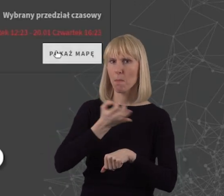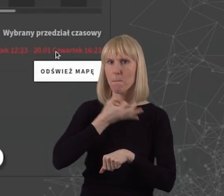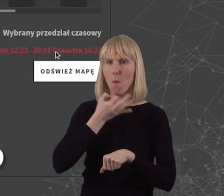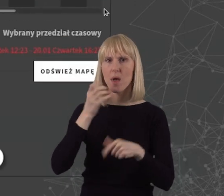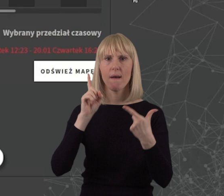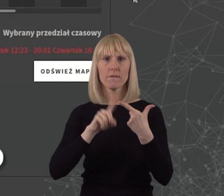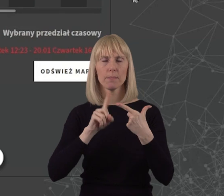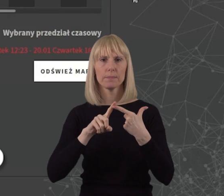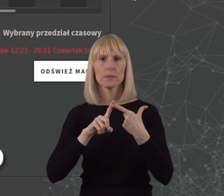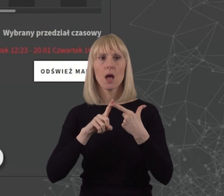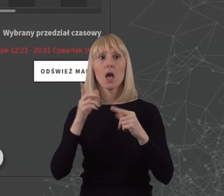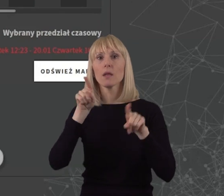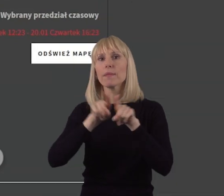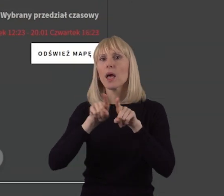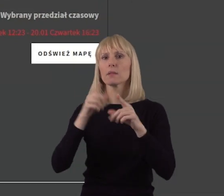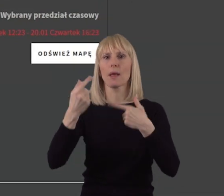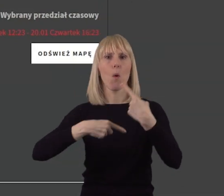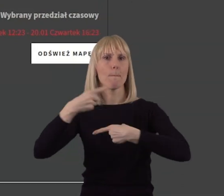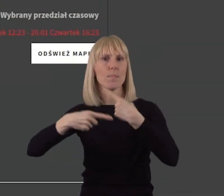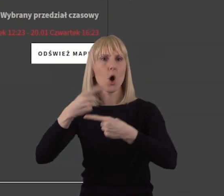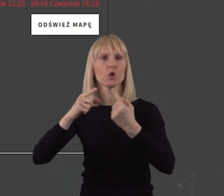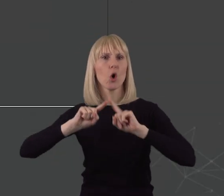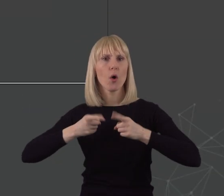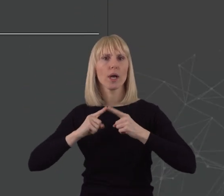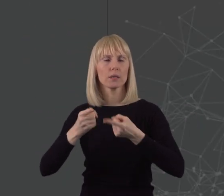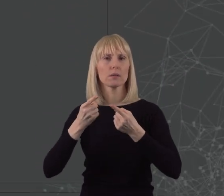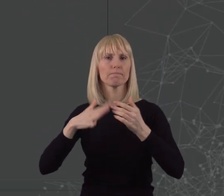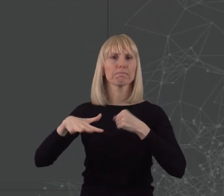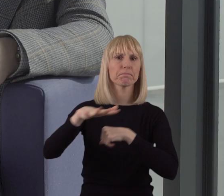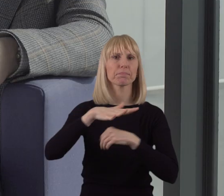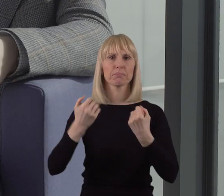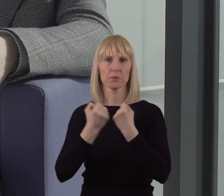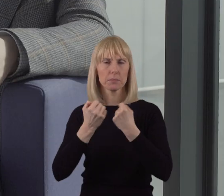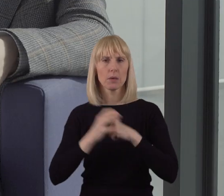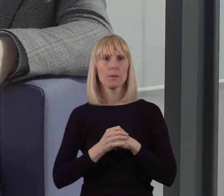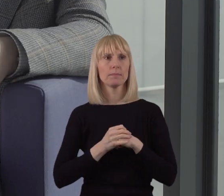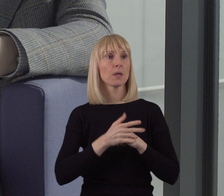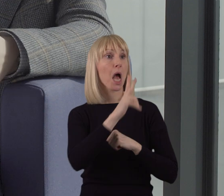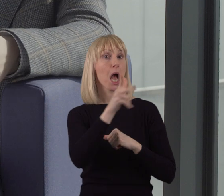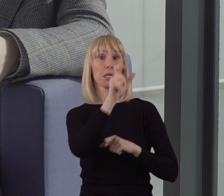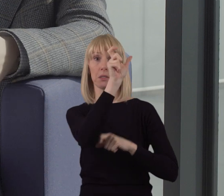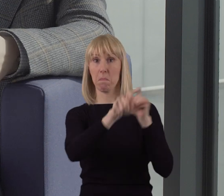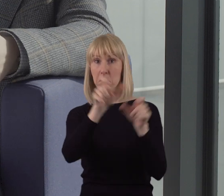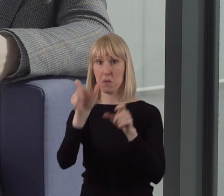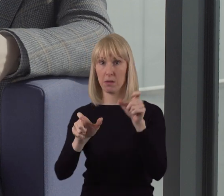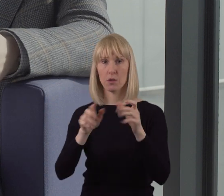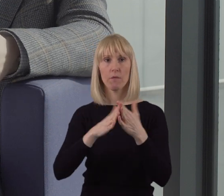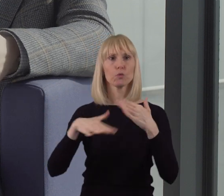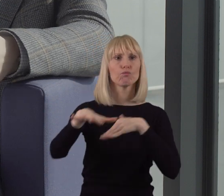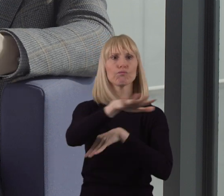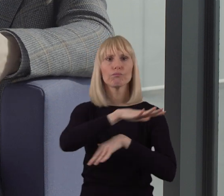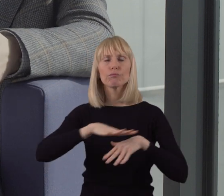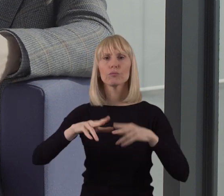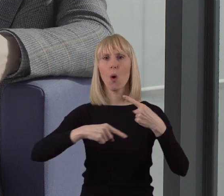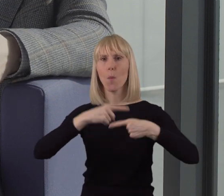Po drugie, optymalizujemy nasze procesy organizacyjne, które mamy w firmie. Każdy z pracowników, który w przestrzeni produkcyjnej